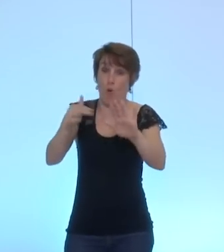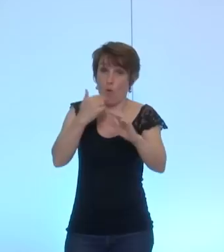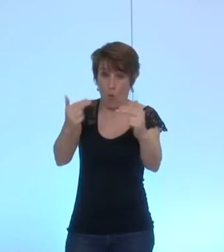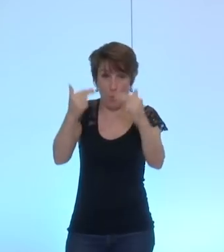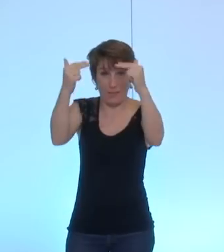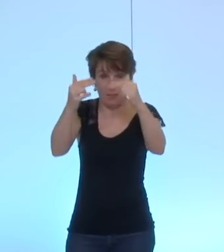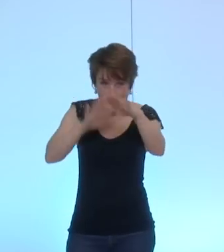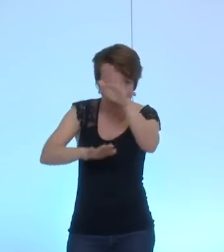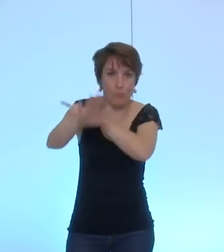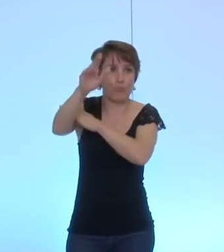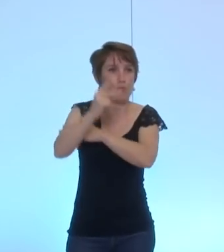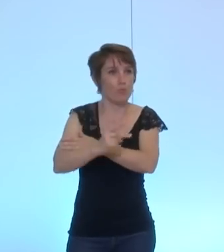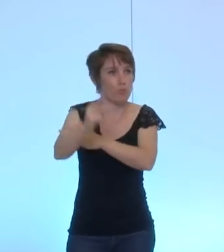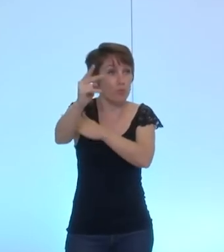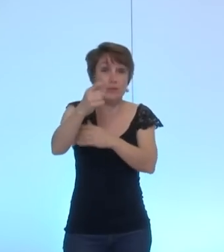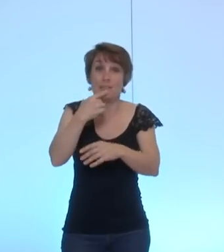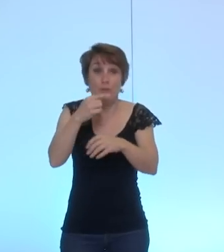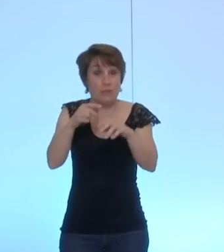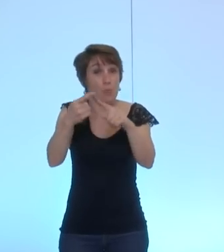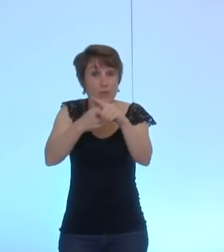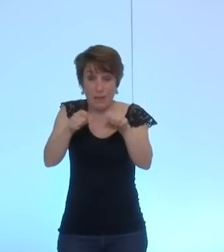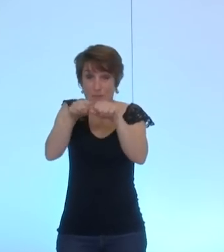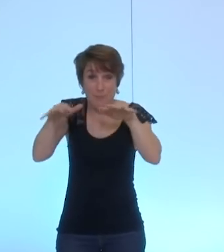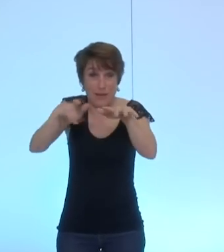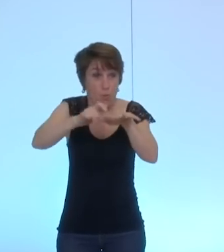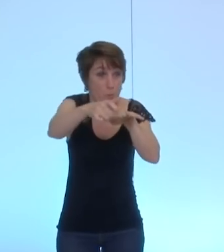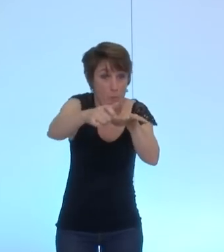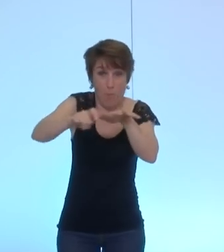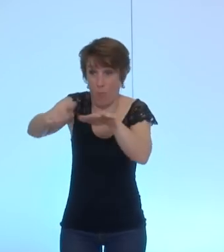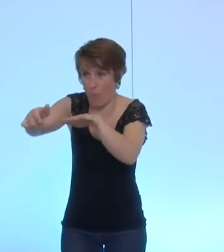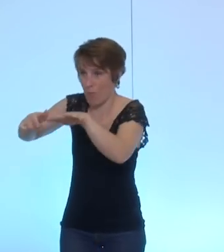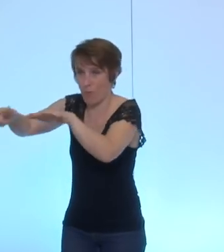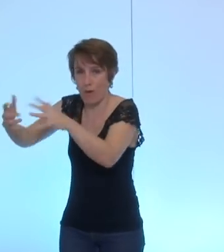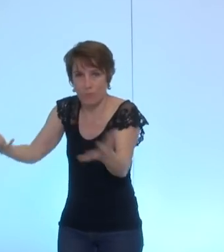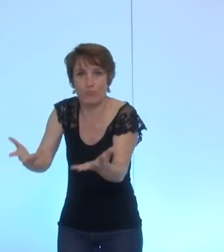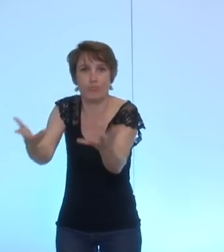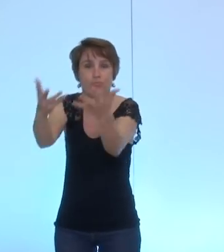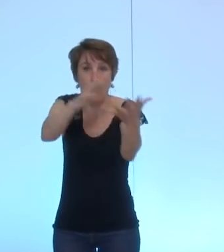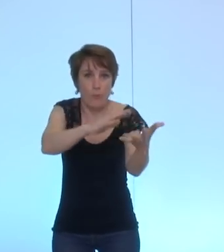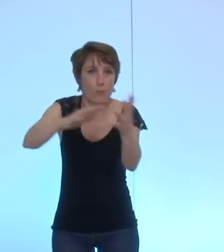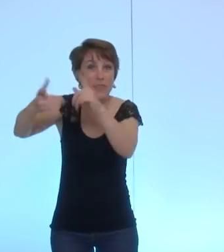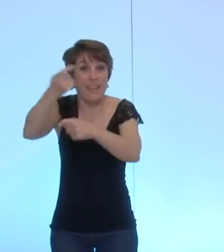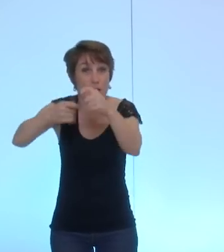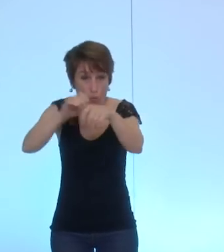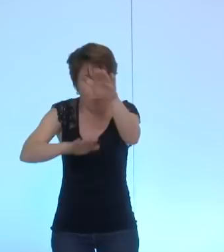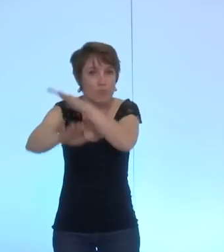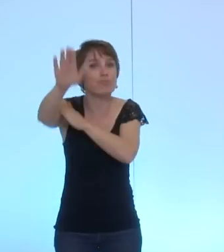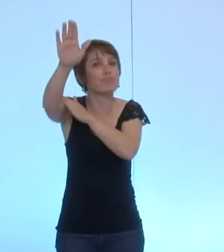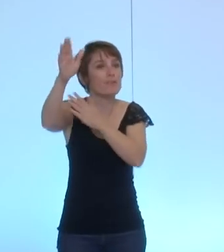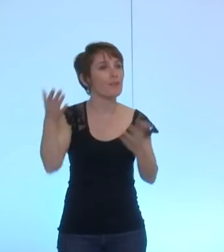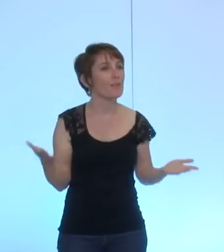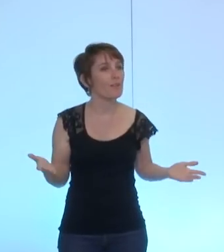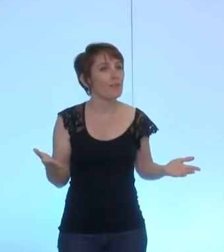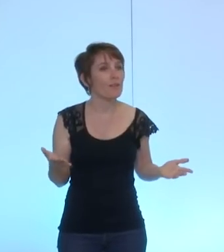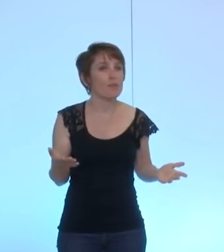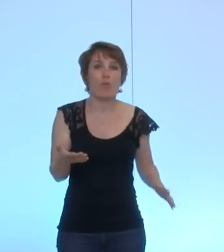de l'irrigation de tout le tissu économique par la dynamique instaurée dans ces pôles de recherche et dans ces pôles de compétitivité. Donc, on ne peut pas